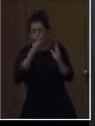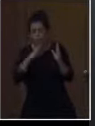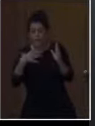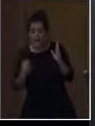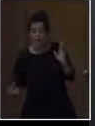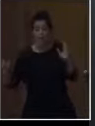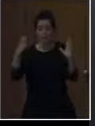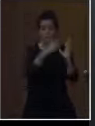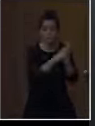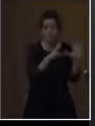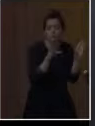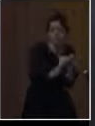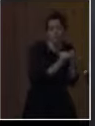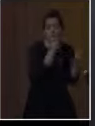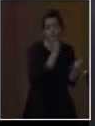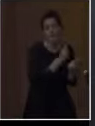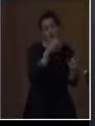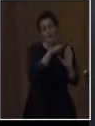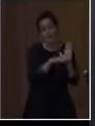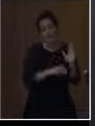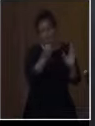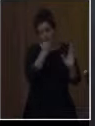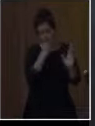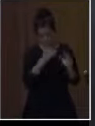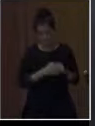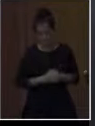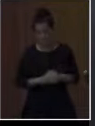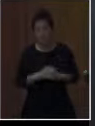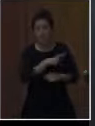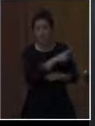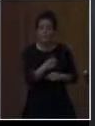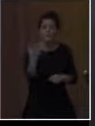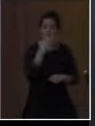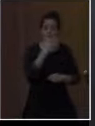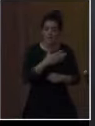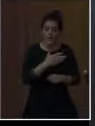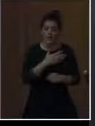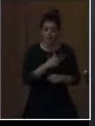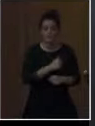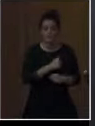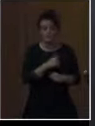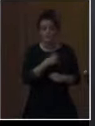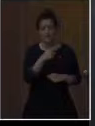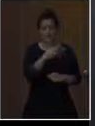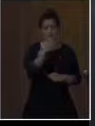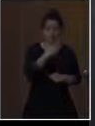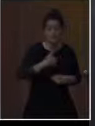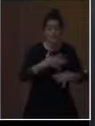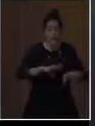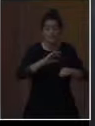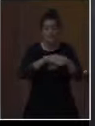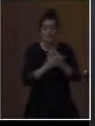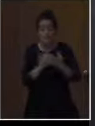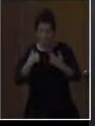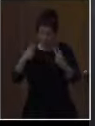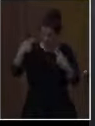ενδιαίτερο ενδιαφέρον για τους μαθητές αυτή την ηλικία, όπου αρχίζουν να ασχολούνται όλο ένα και περισσότερο με την εικόνα τους και την εξωτερική τους εμφάνιση.